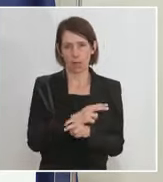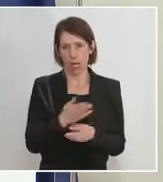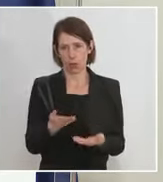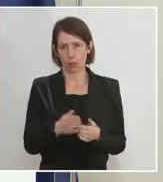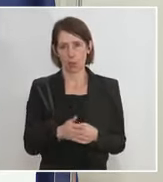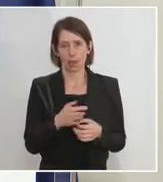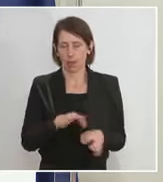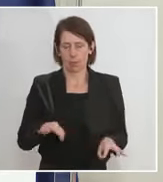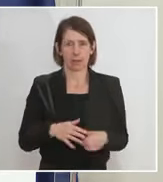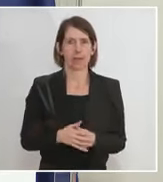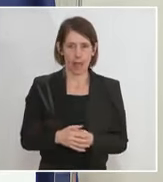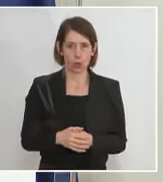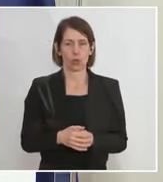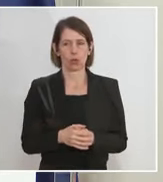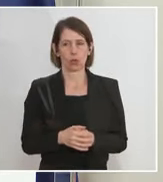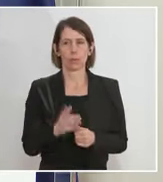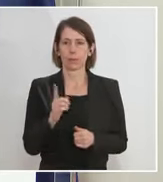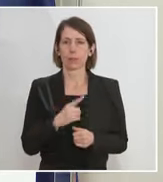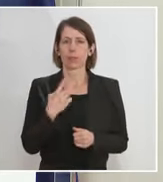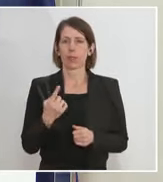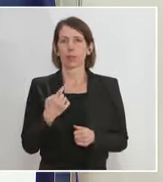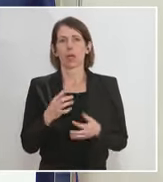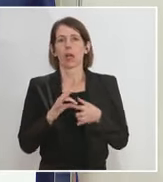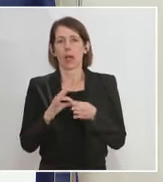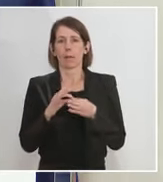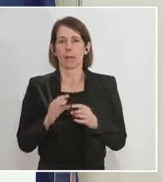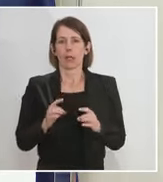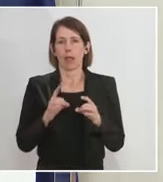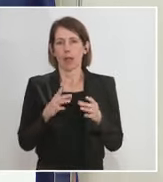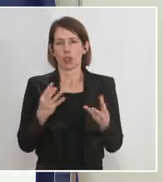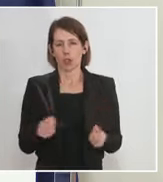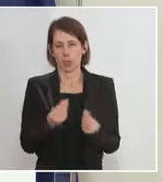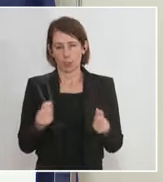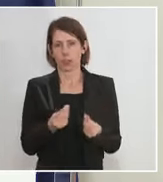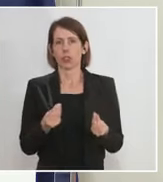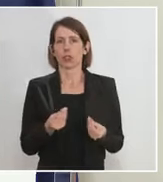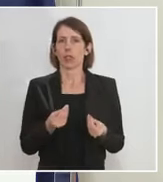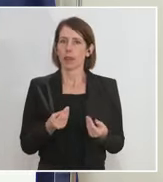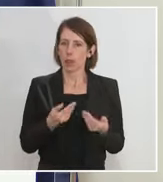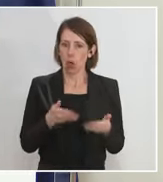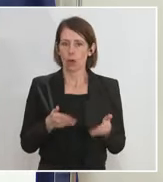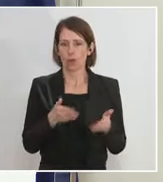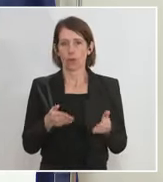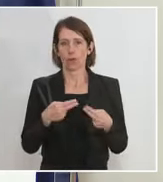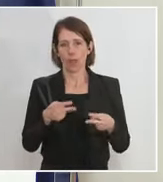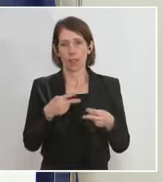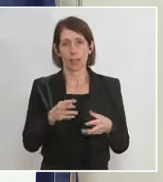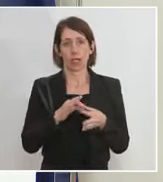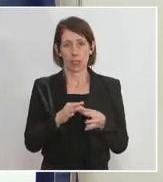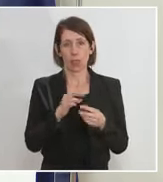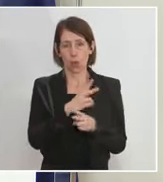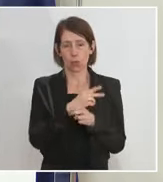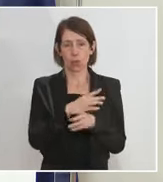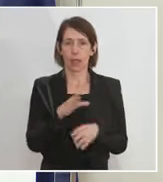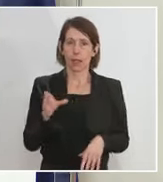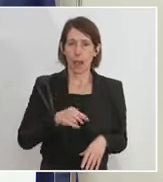so. Wir werden je nach Ansteckungsgeschehen diese Öffnungsschritte in Österreich setzen. Und wir sind auch schon mit